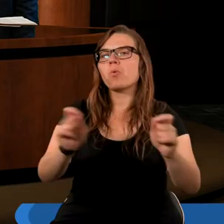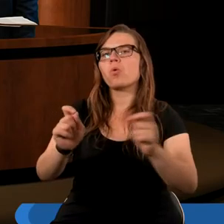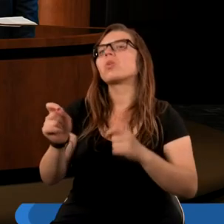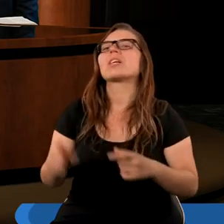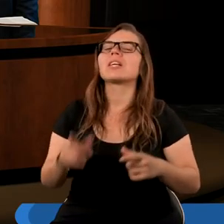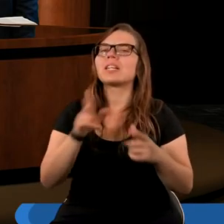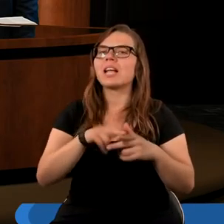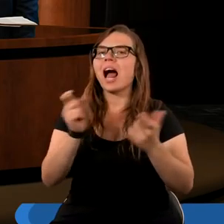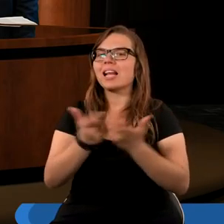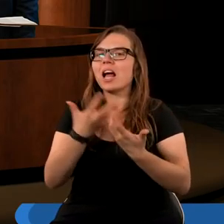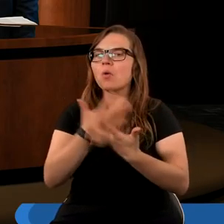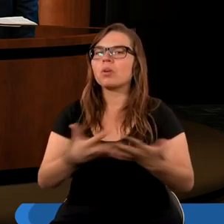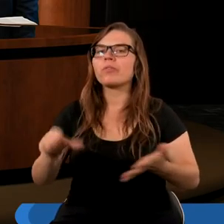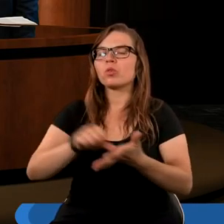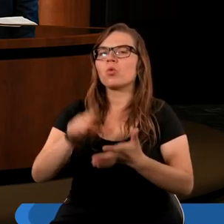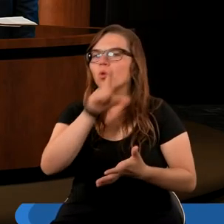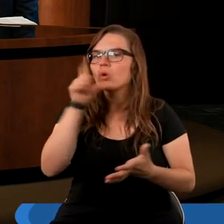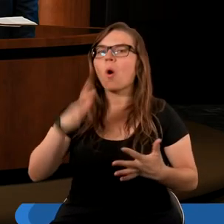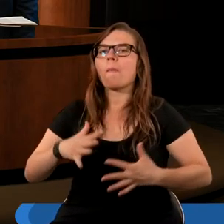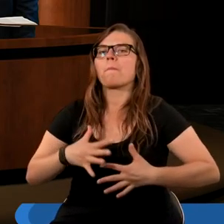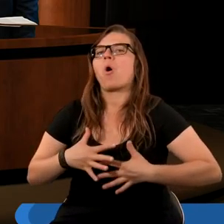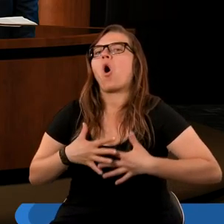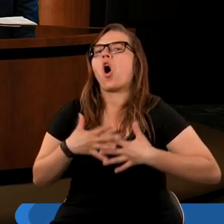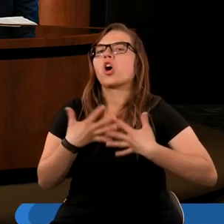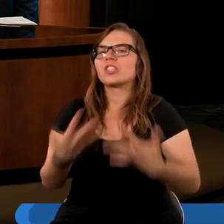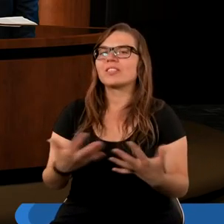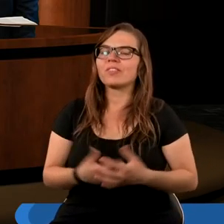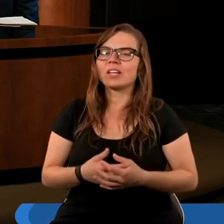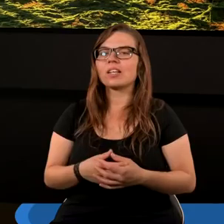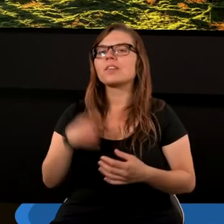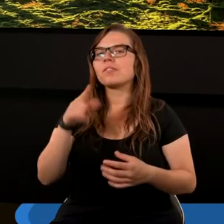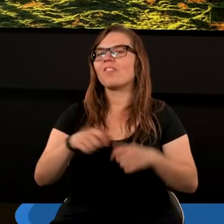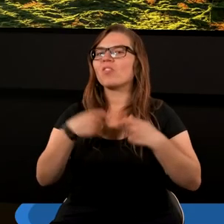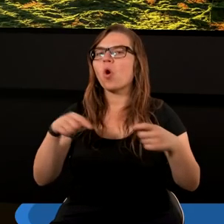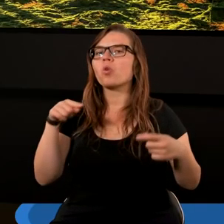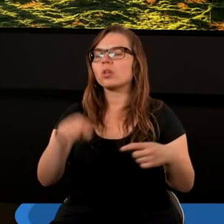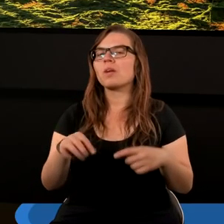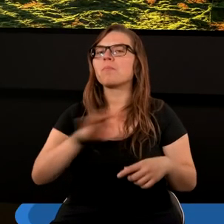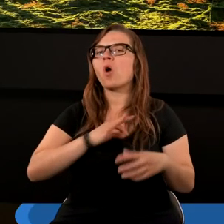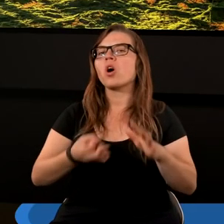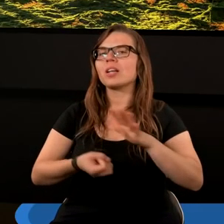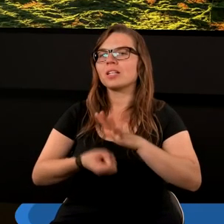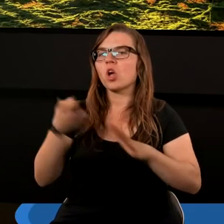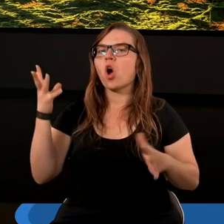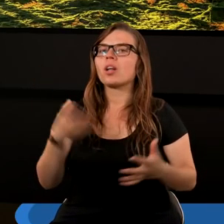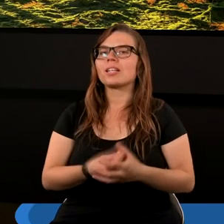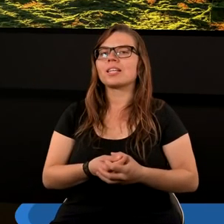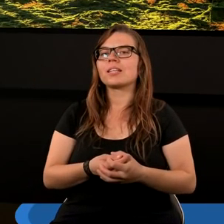na całej ziemi i wśród ludzi podziw. W związku z tym, moi drodzy,